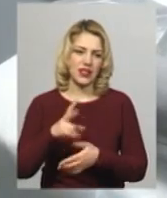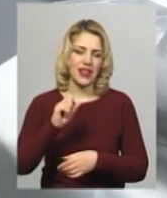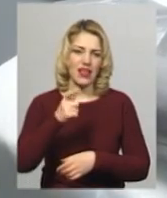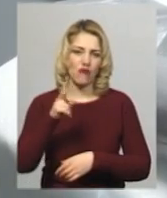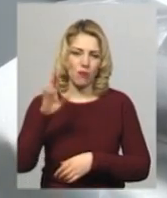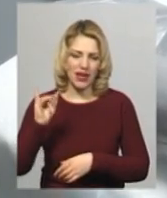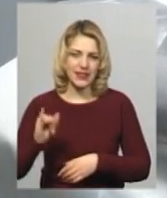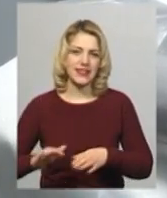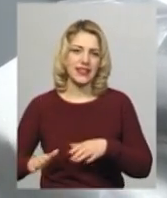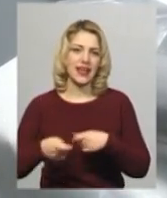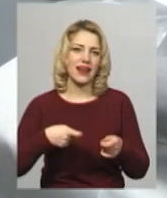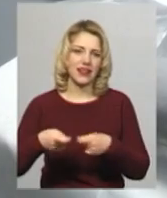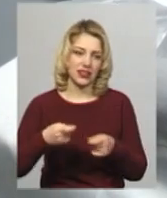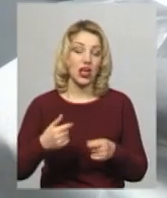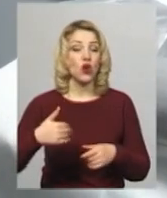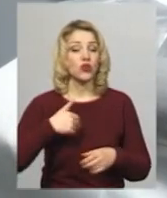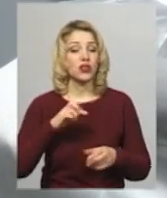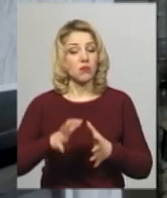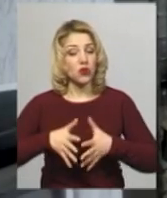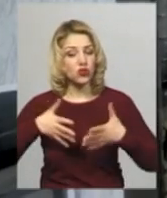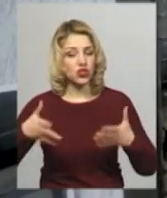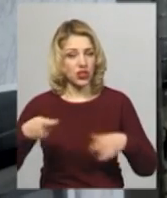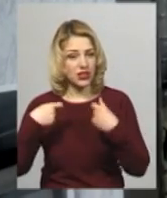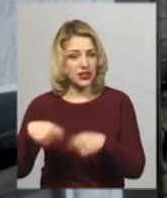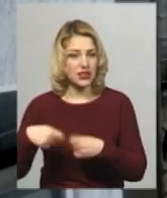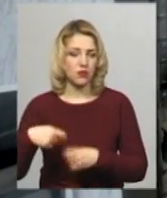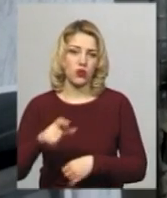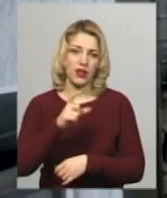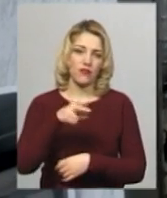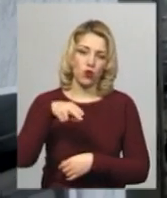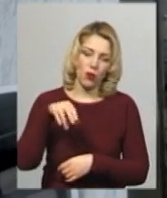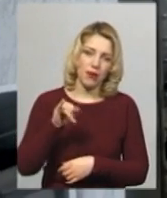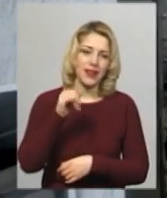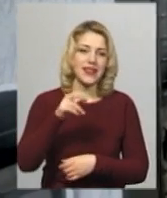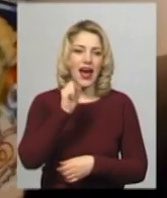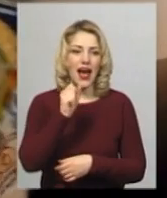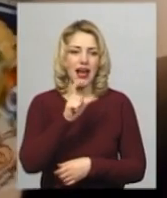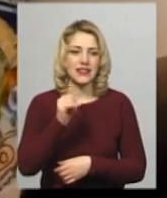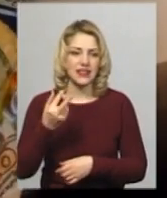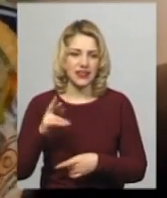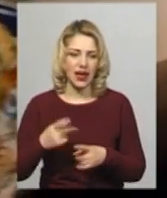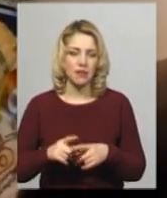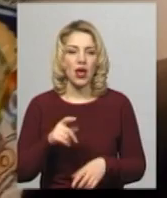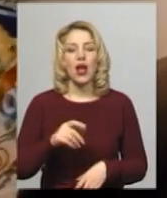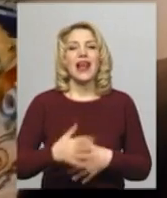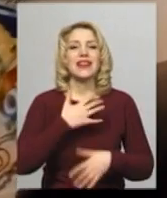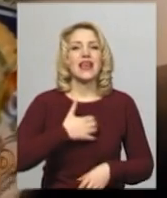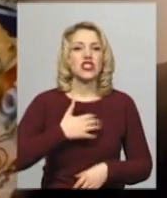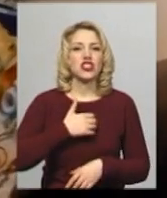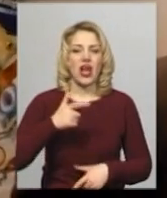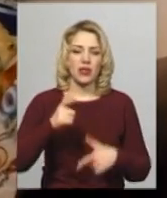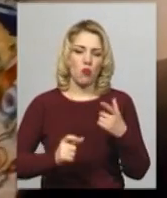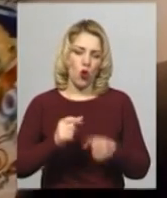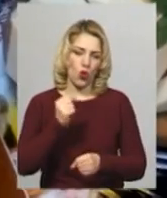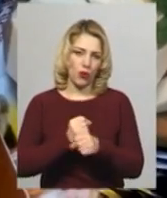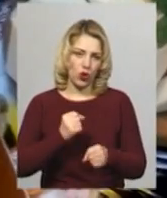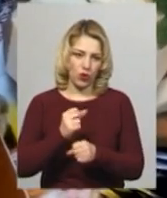Аліна Скаморохова каже, хотіла б розширити ринок збуту в Європі і Азії, як і голова правління Дережнянського молокопереробного підприємства Валерій Яглінський. За